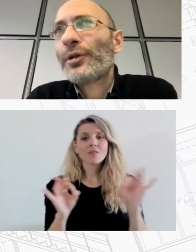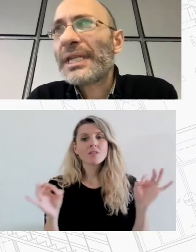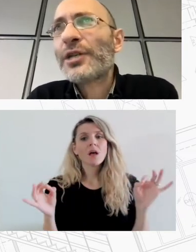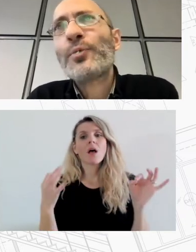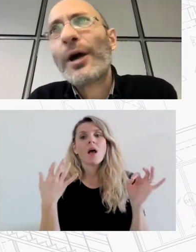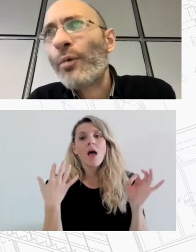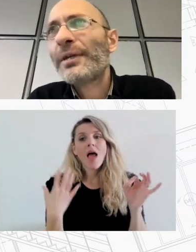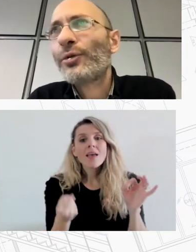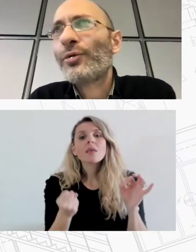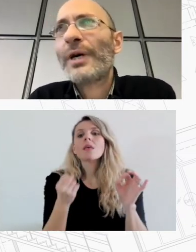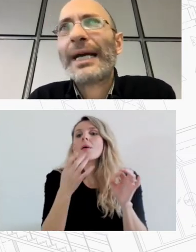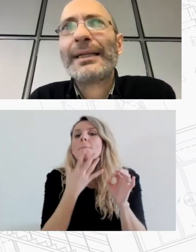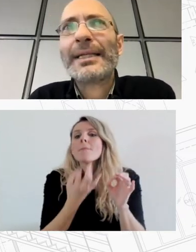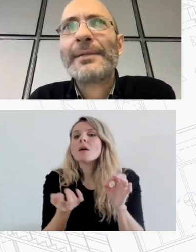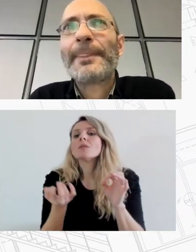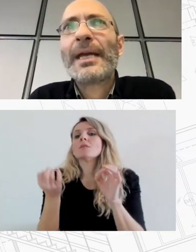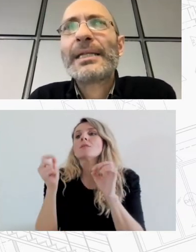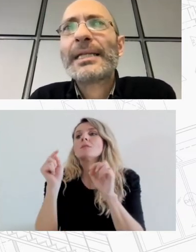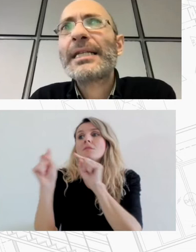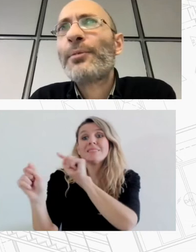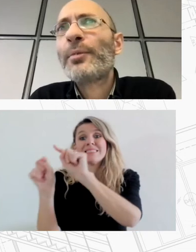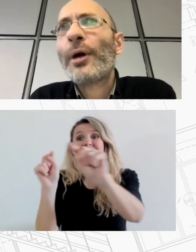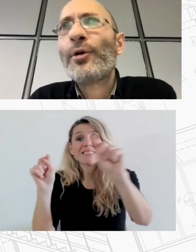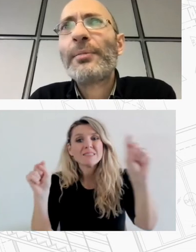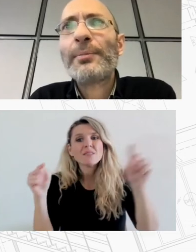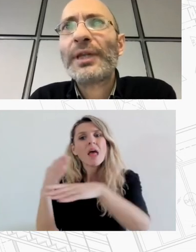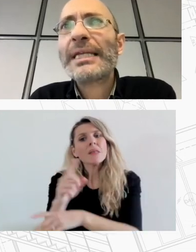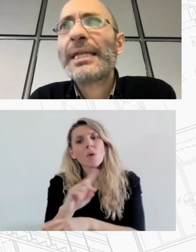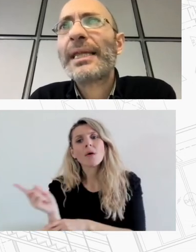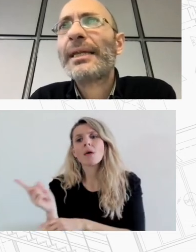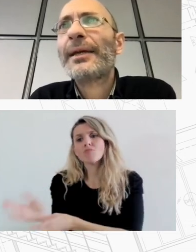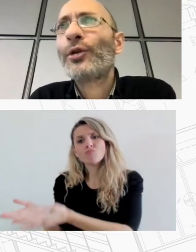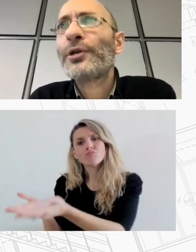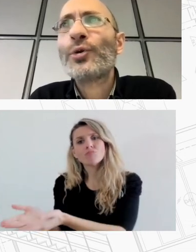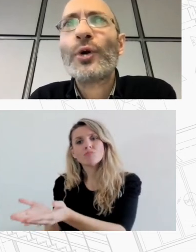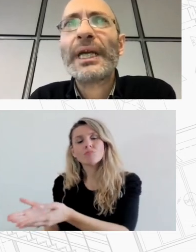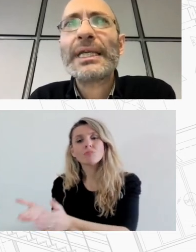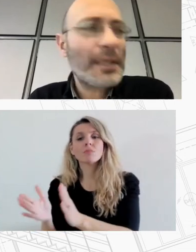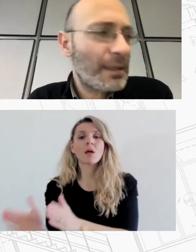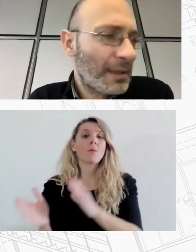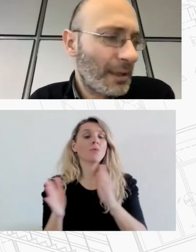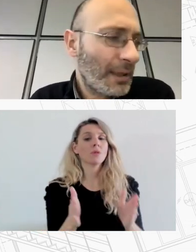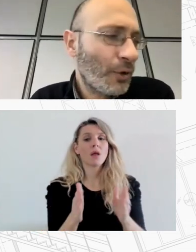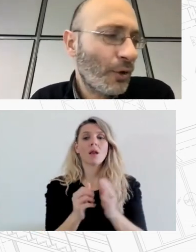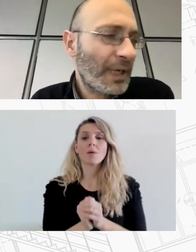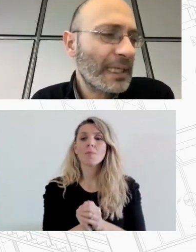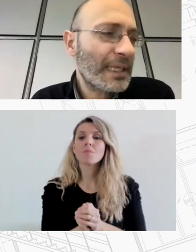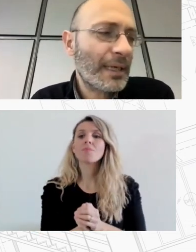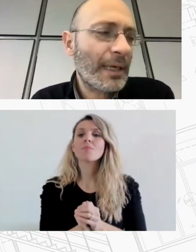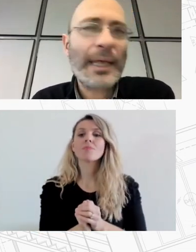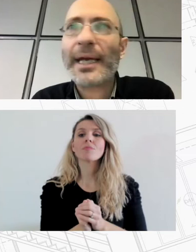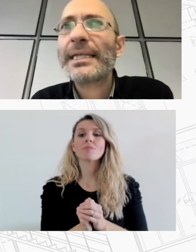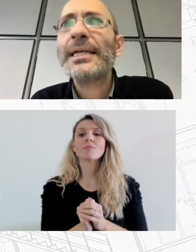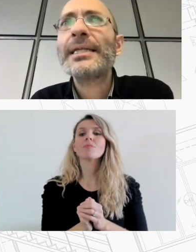μικροειδεκτησίας που ακόμη το χαρακτηρίζει σε σχέση λοιπόν με το απόθεμα οι προτάσεις ενδέχεται να κινητοποιήσουν χωρικές ή οικονομικές